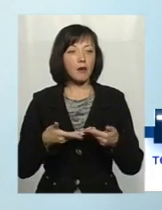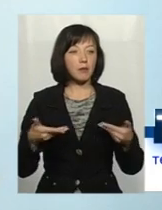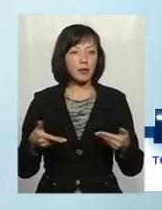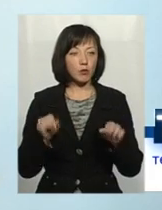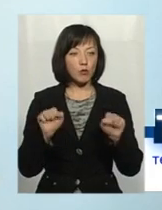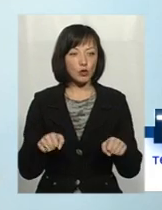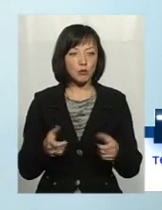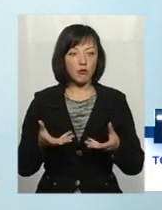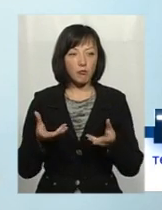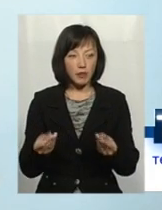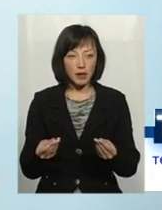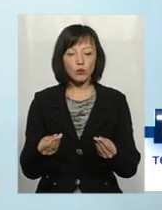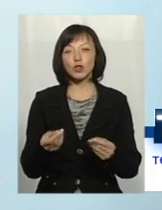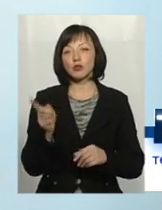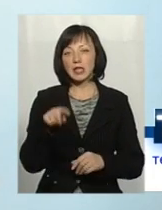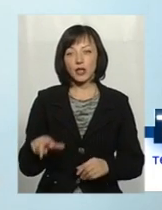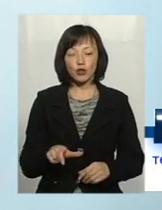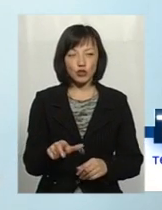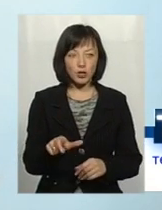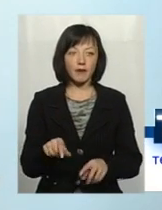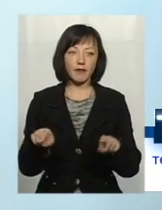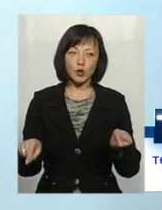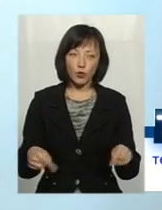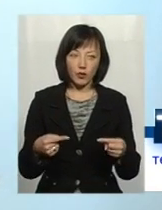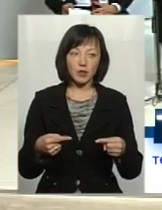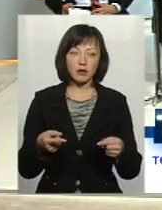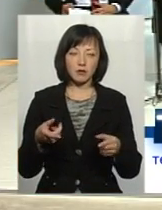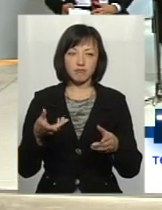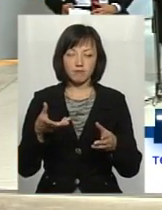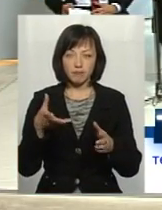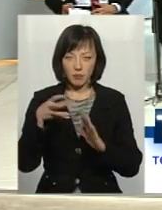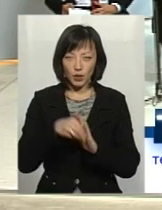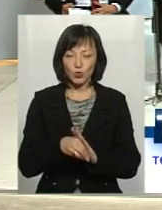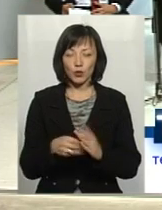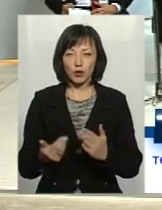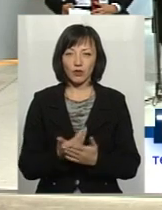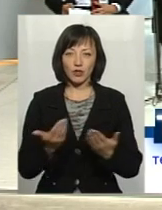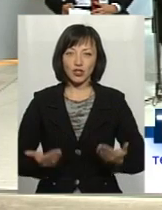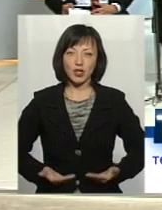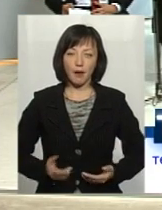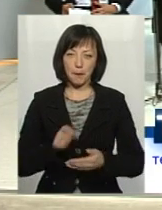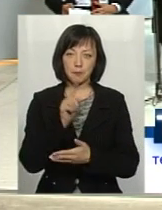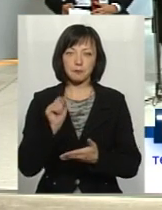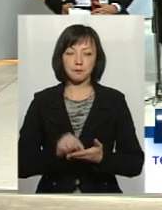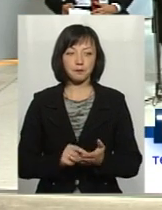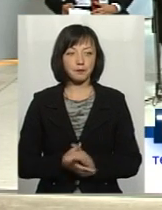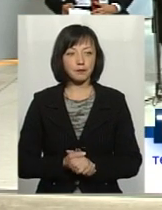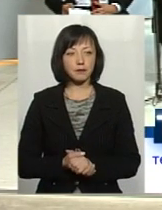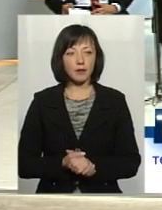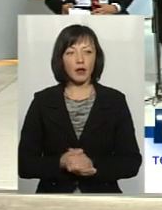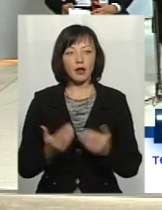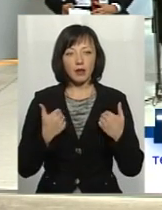вплинути на те, аби все-таки ті річки відновити, вдихнути в них нове життя. Я